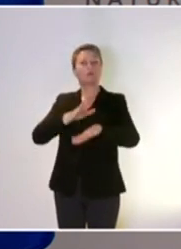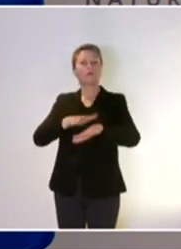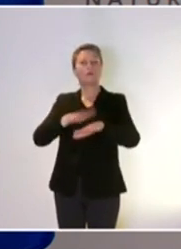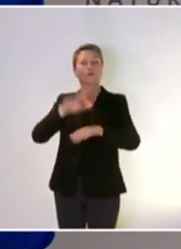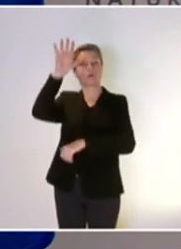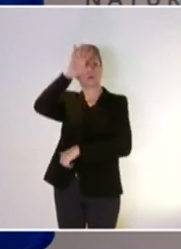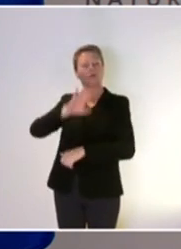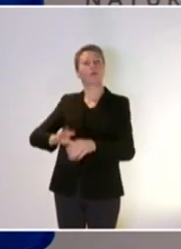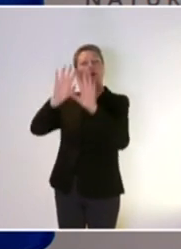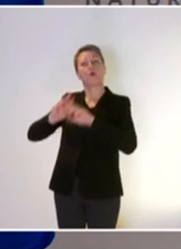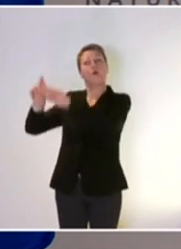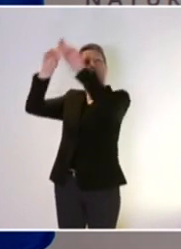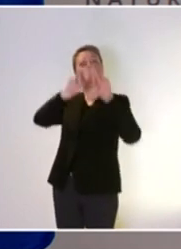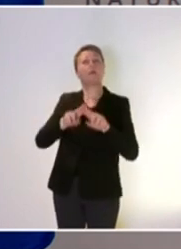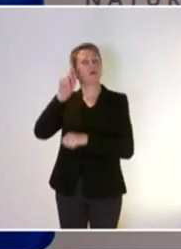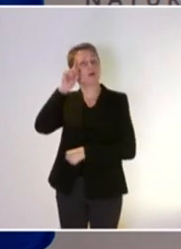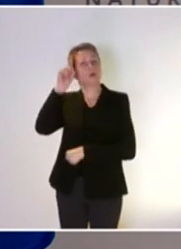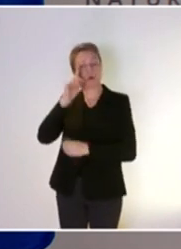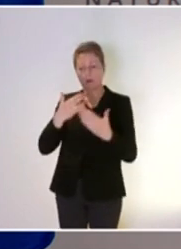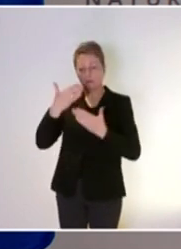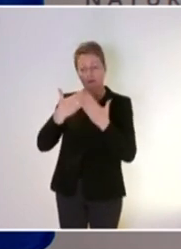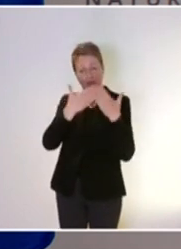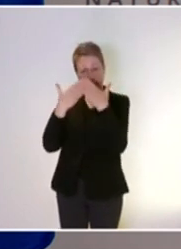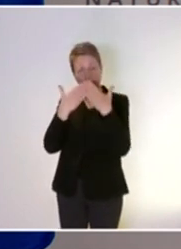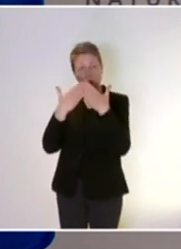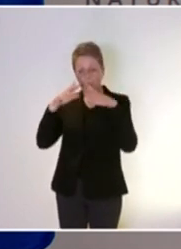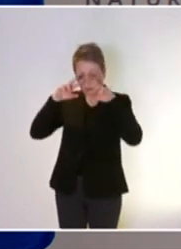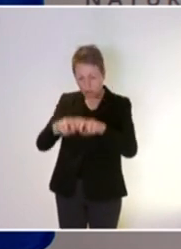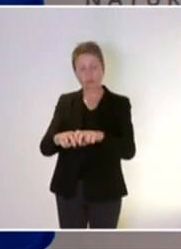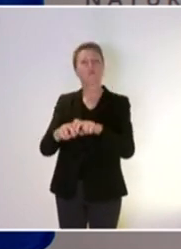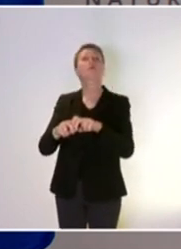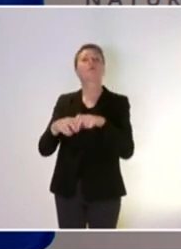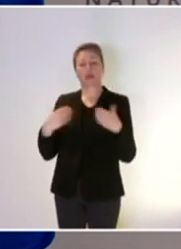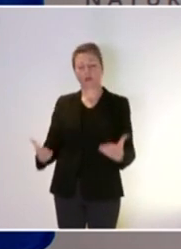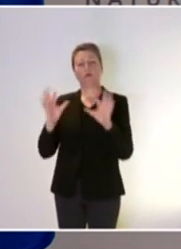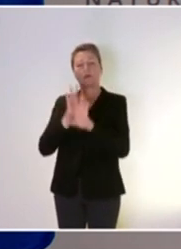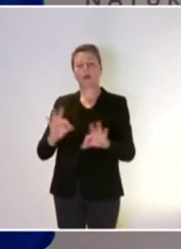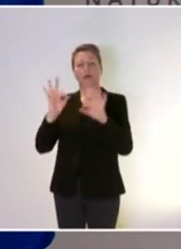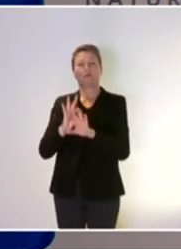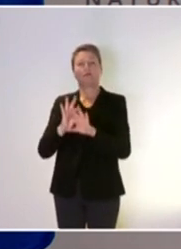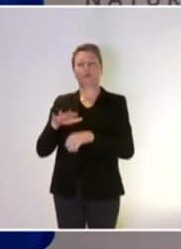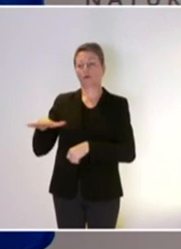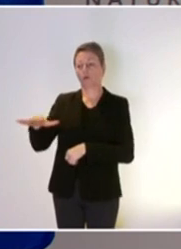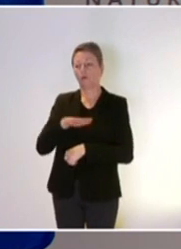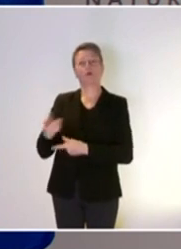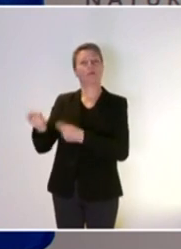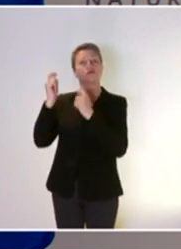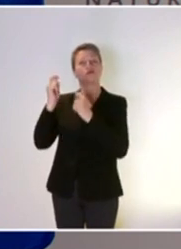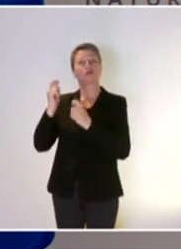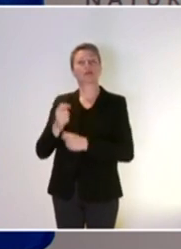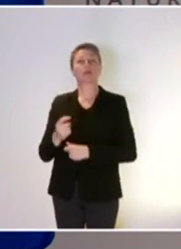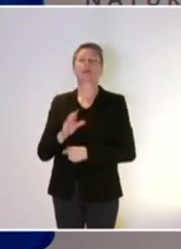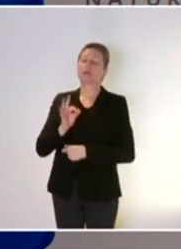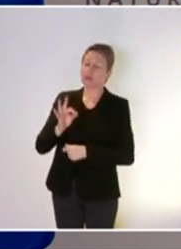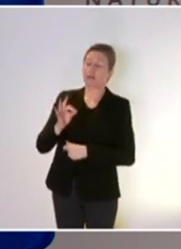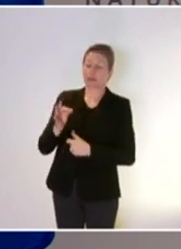Pour quelle raison n'y a-t-il pas d'étude d'impact des activités de pêche dans les zones Natura 2000 maritime ? Merci. Alors, si nous disposons